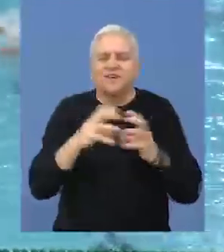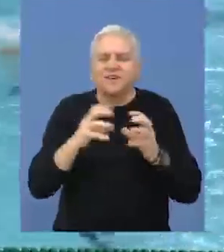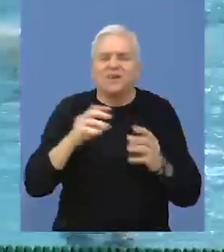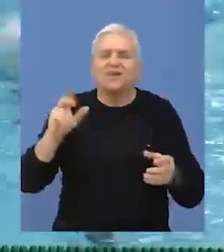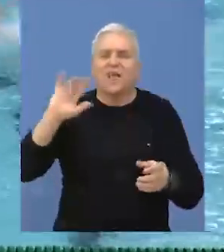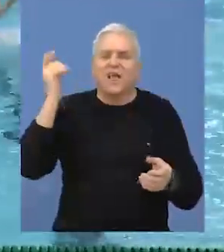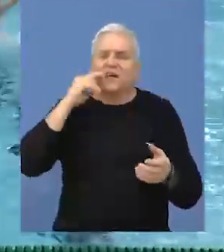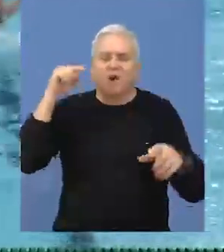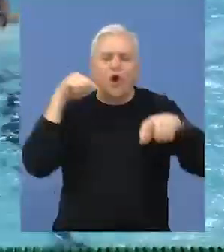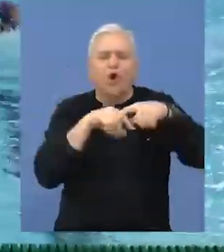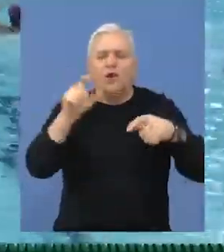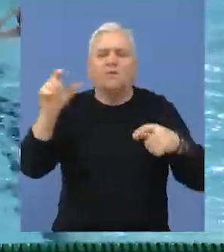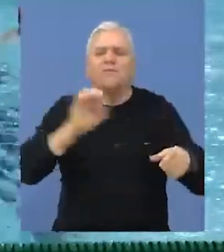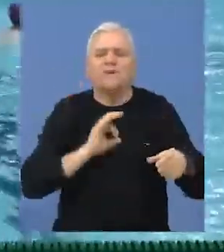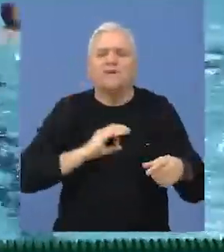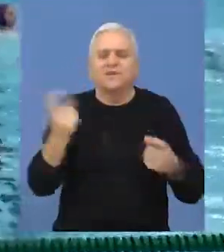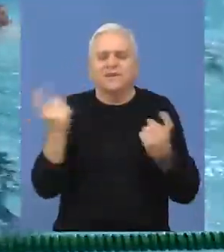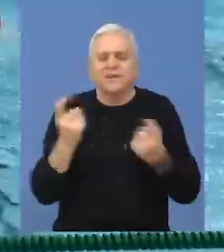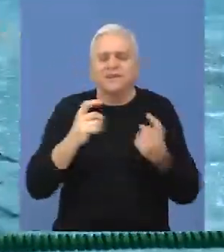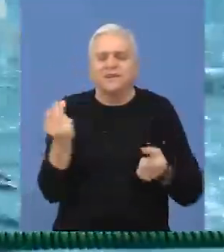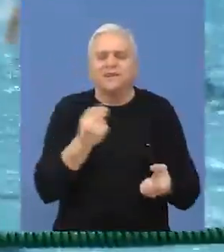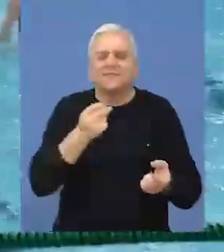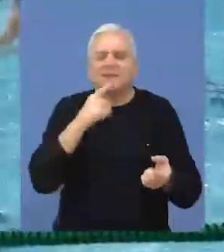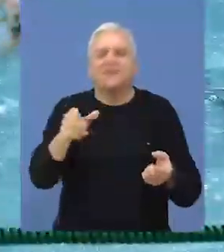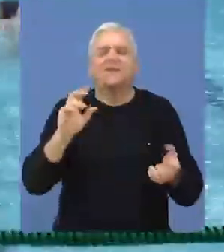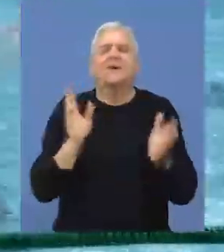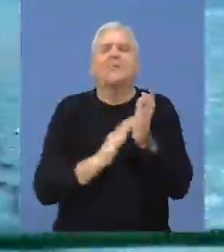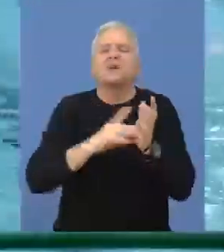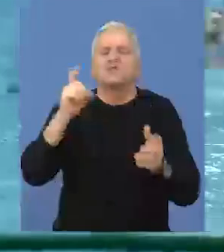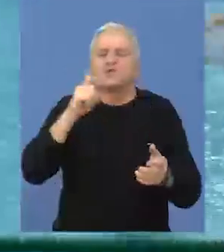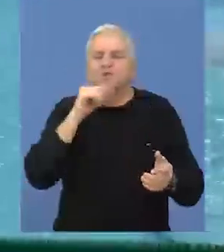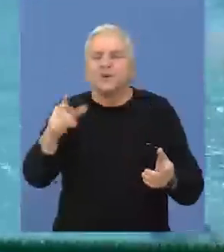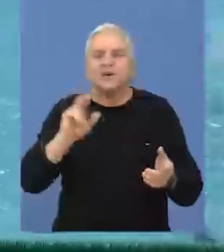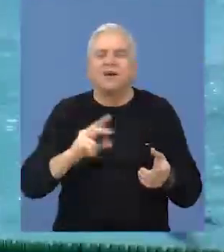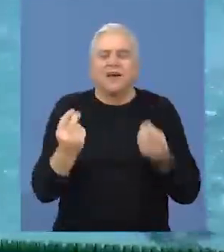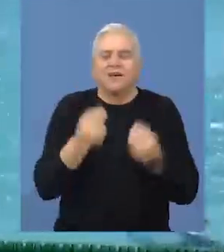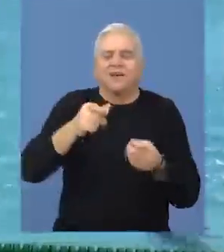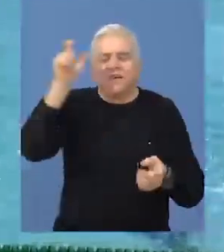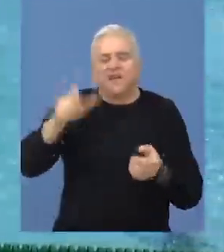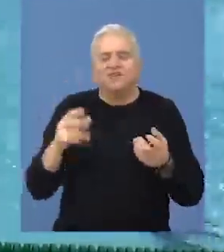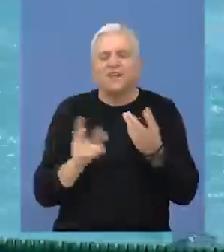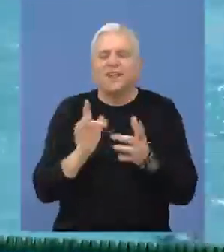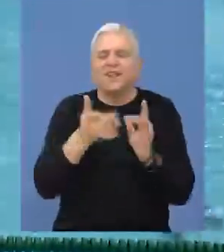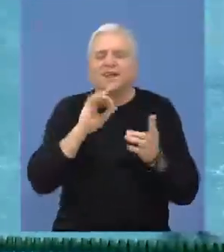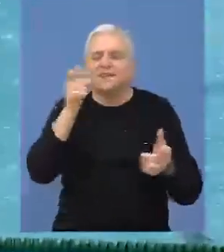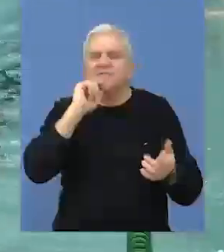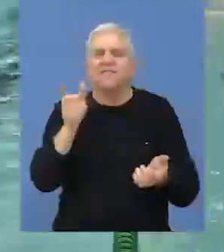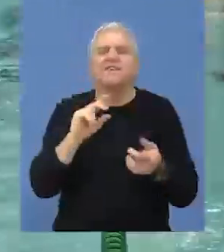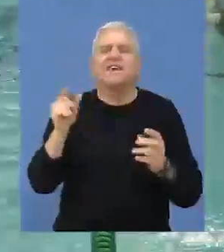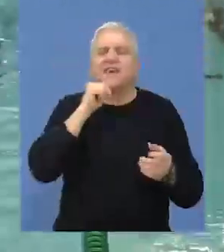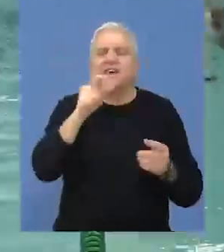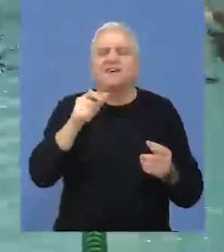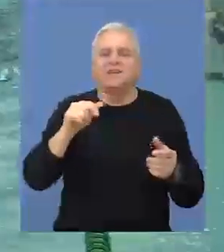Dunau i Varoša. Za najboljeg strelca proglašena je Bečejka i reprezentativka Srbije, Maša Ćuk, dok je igračica